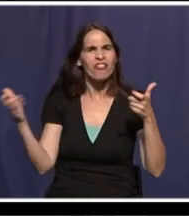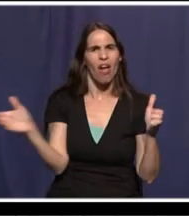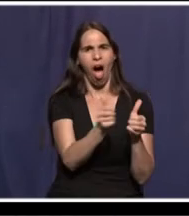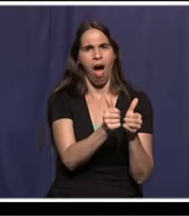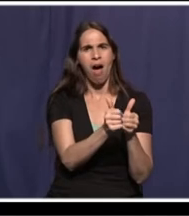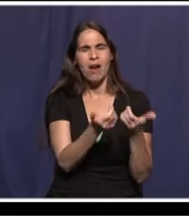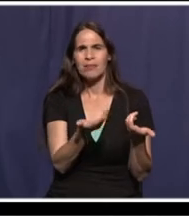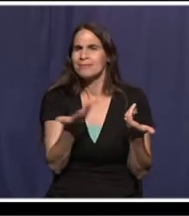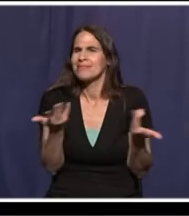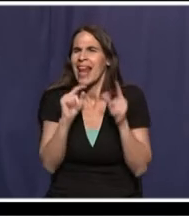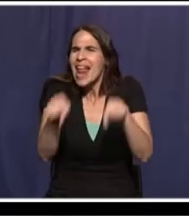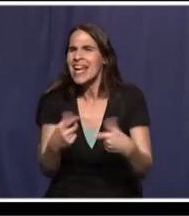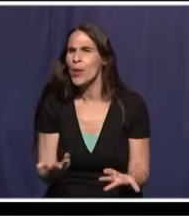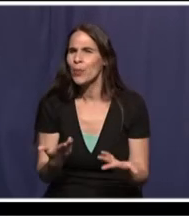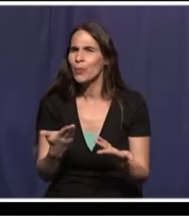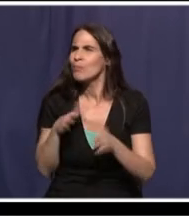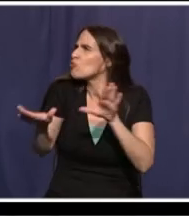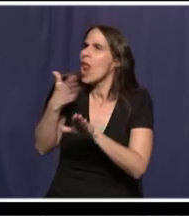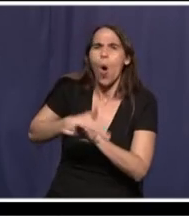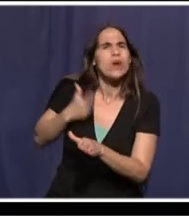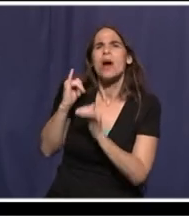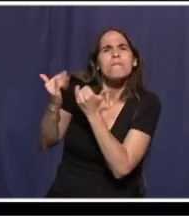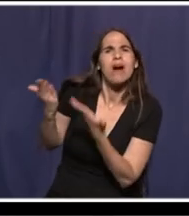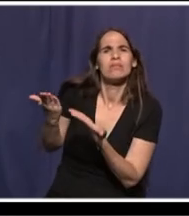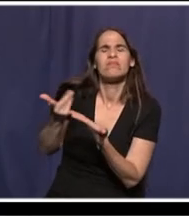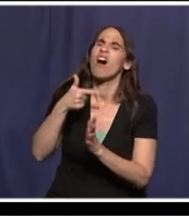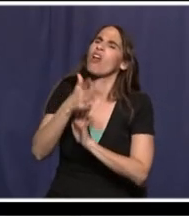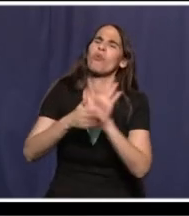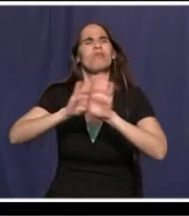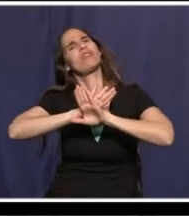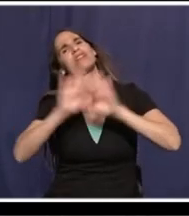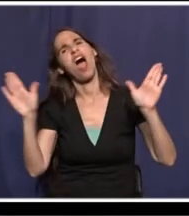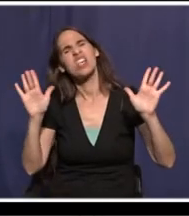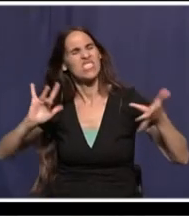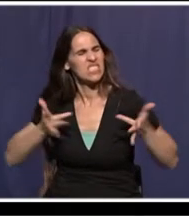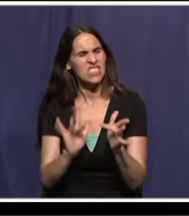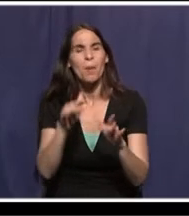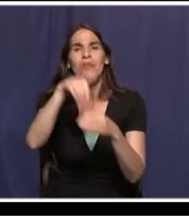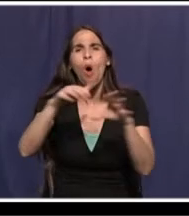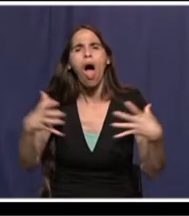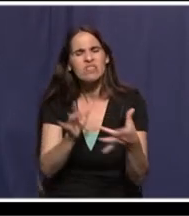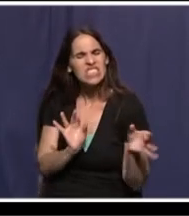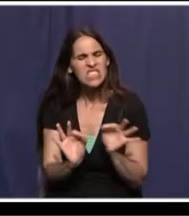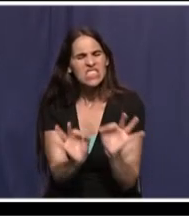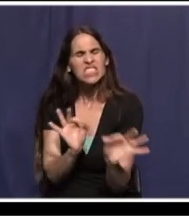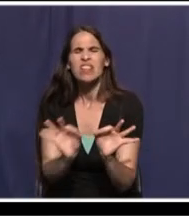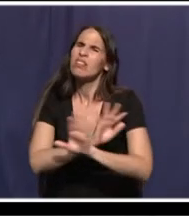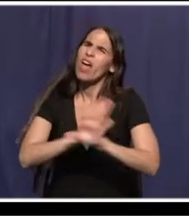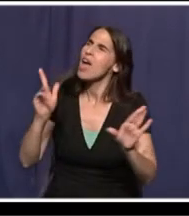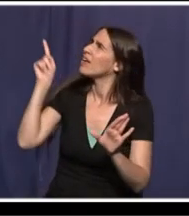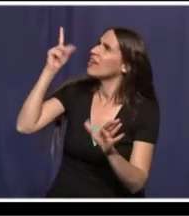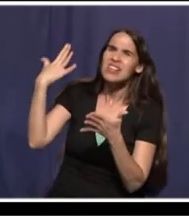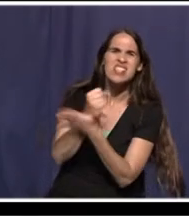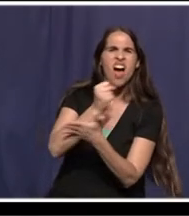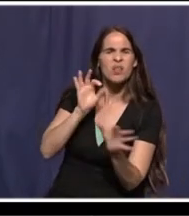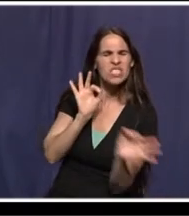אותנו אנחנו אומרים די, די לשיסוע בתוך העם הצלחתם לשסע את